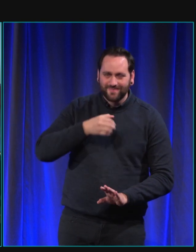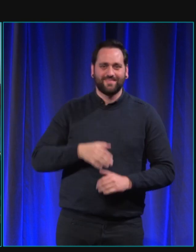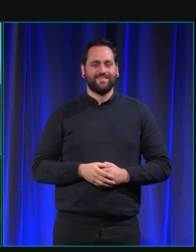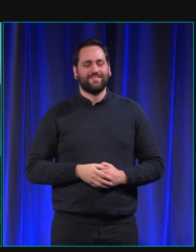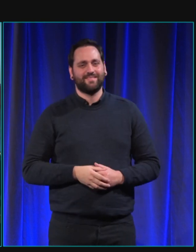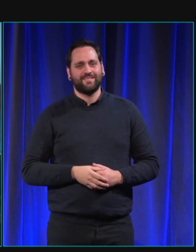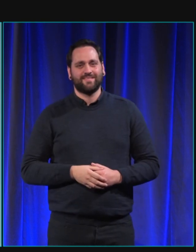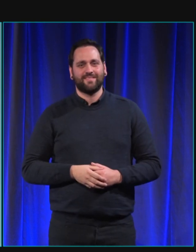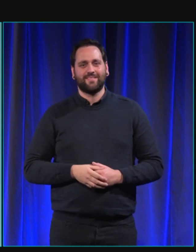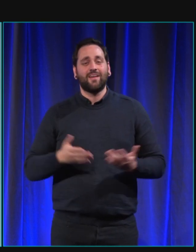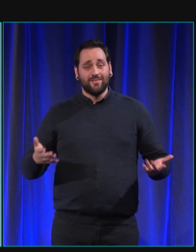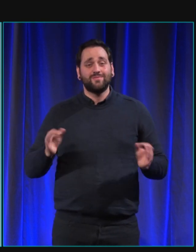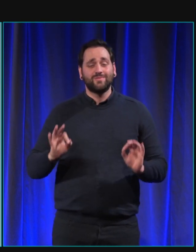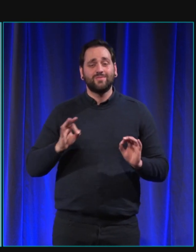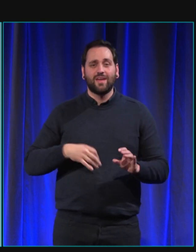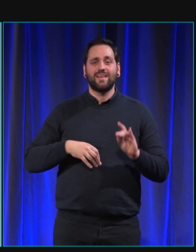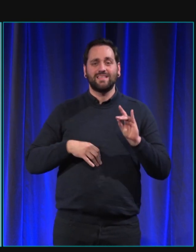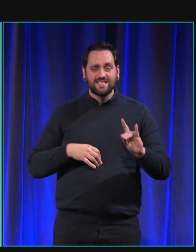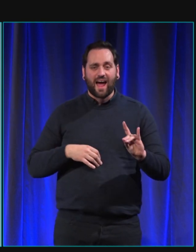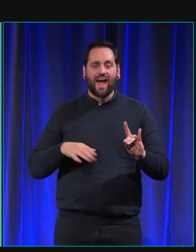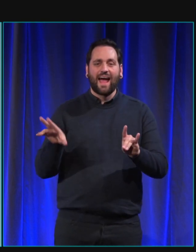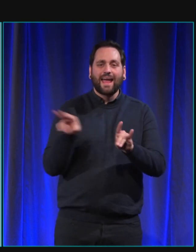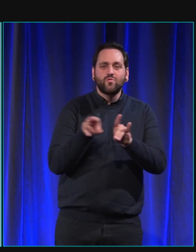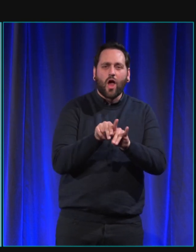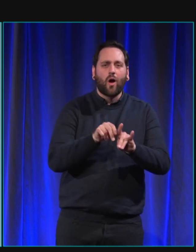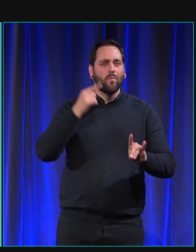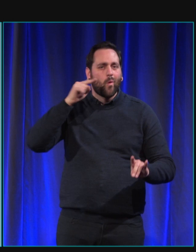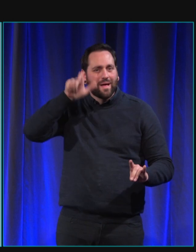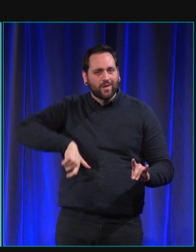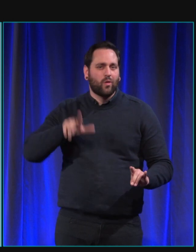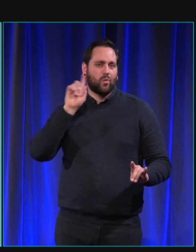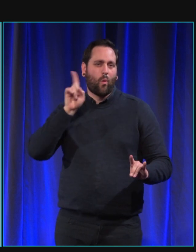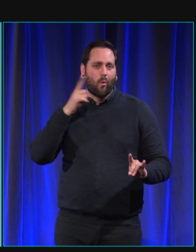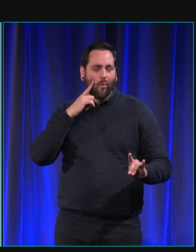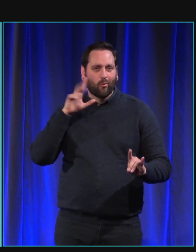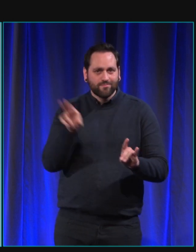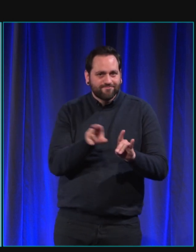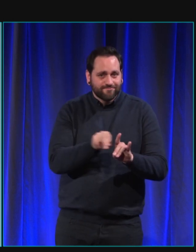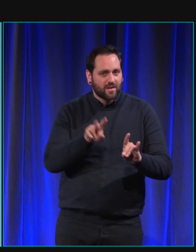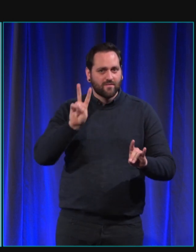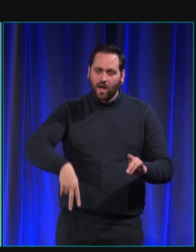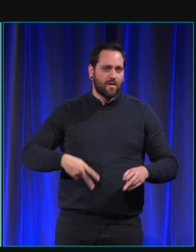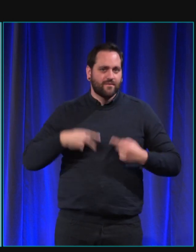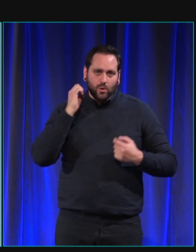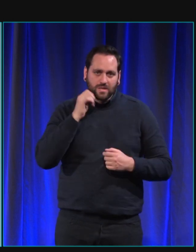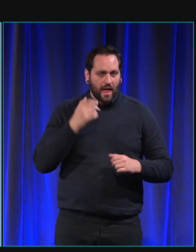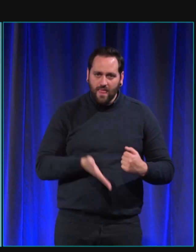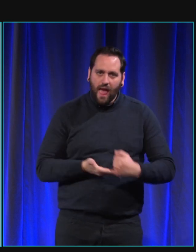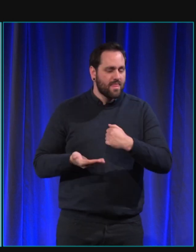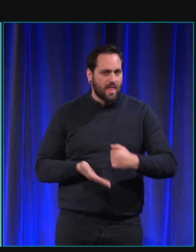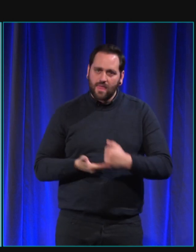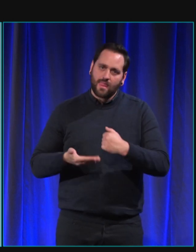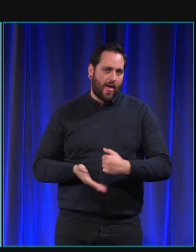Les chiens guides écouteurs, les chiens pour personnes sourdes, aident au quotidien ces personnes.